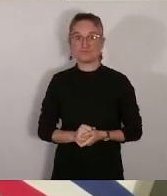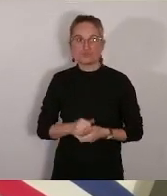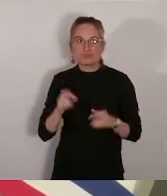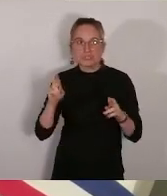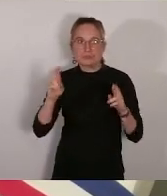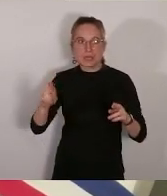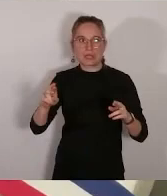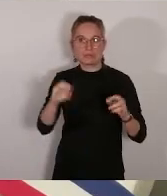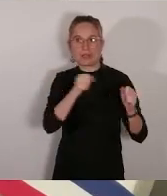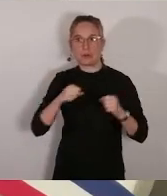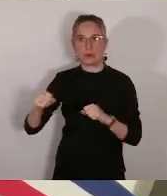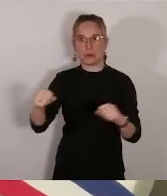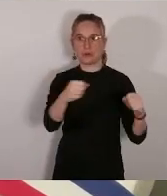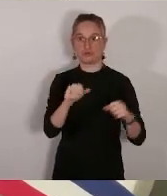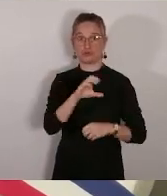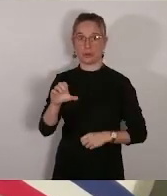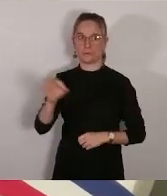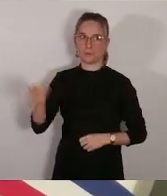Merci.